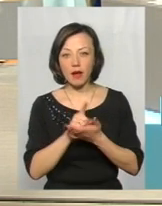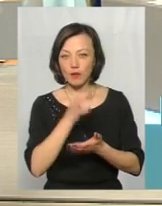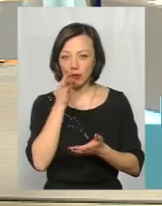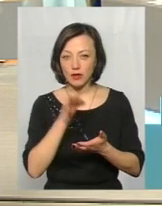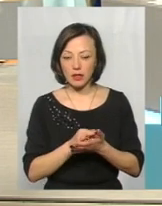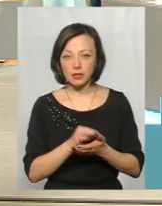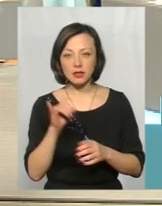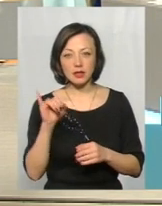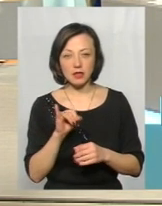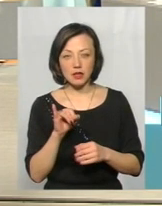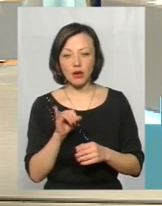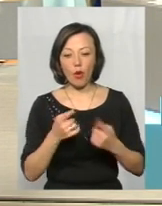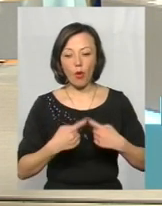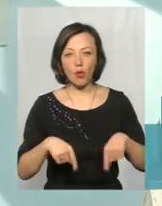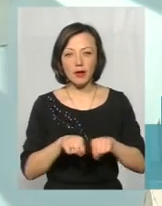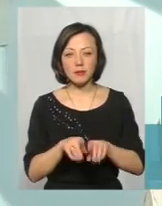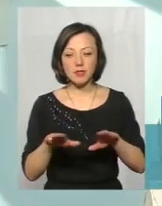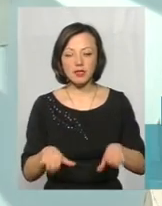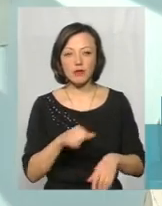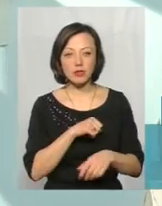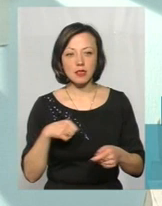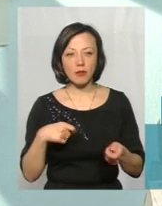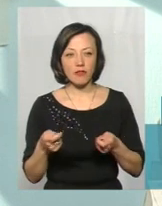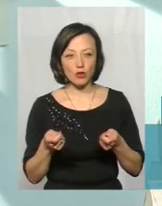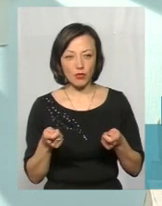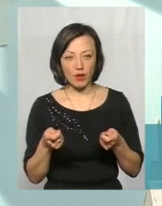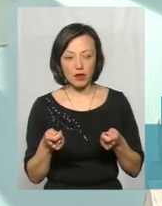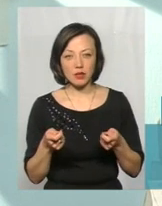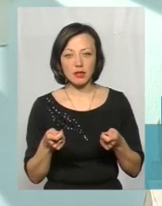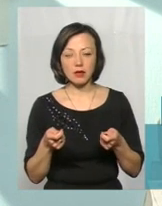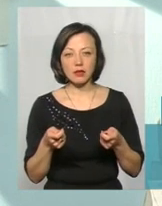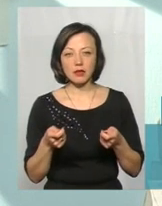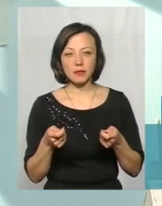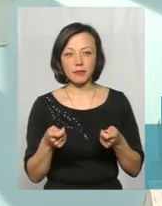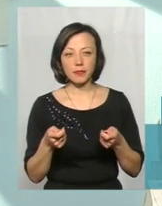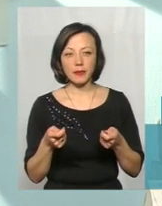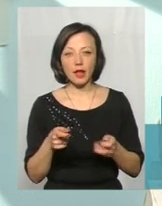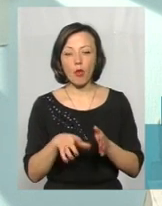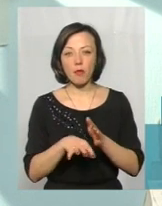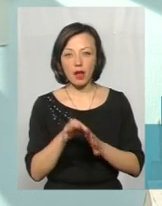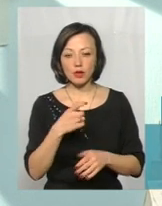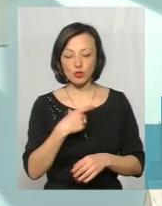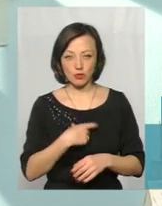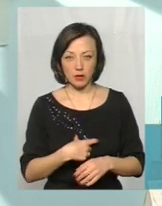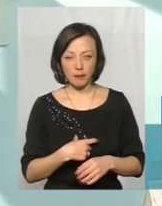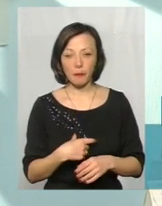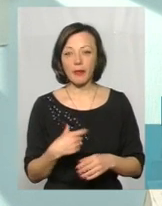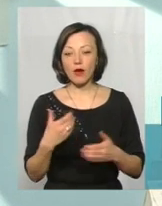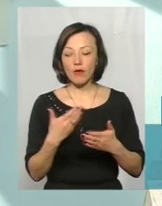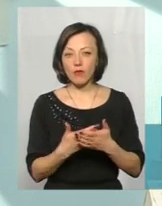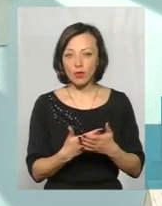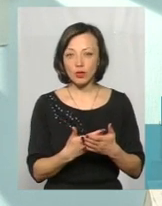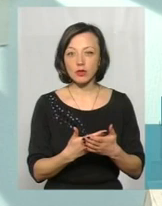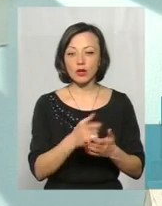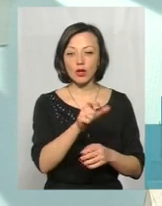відповідальність орган місцевого всеорядування, громада який обрала собі для керування. Тобто громада